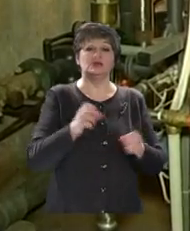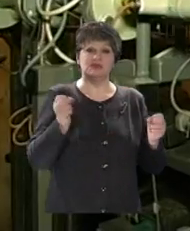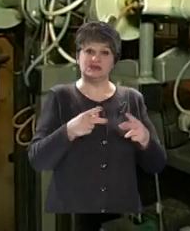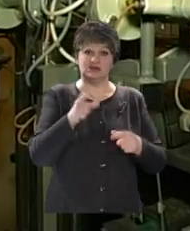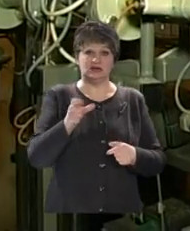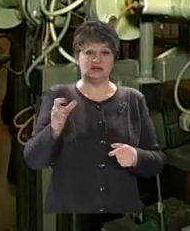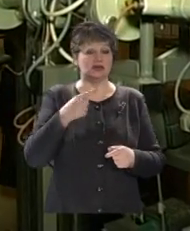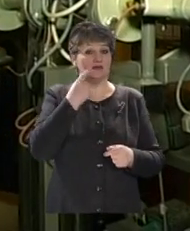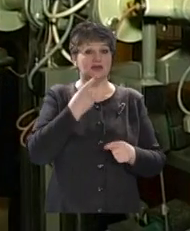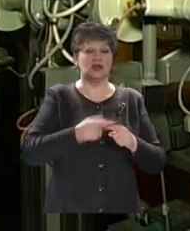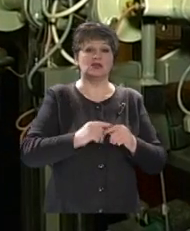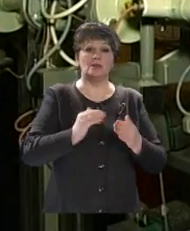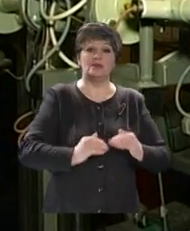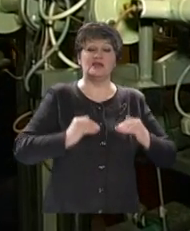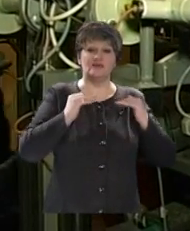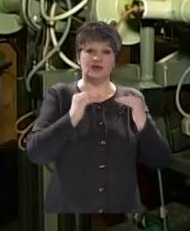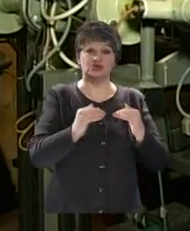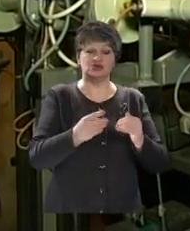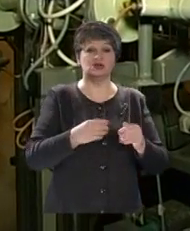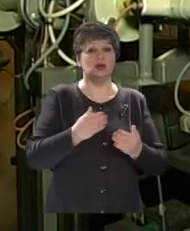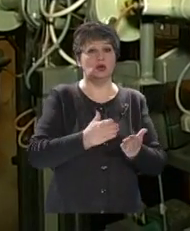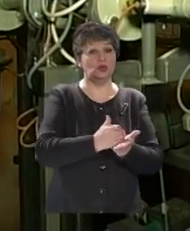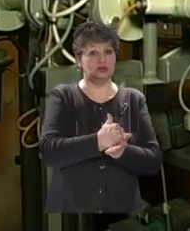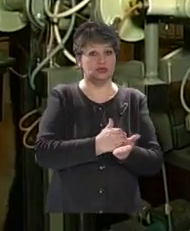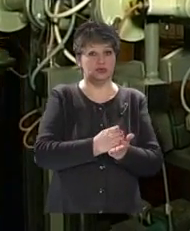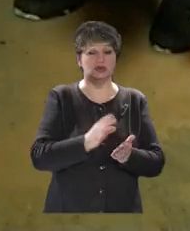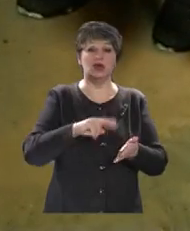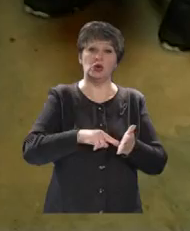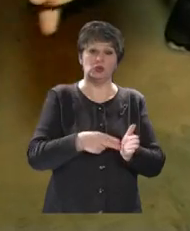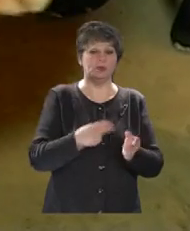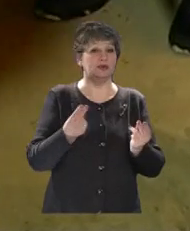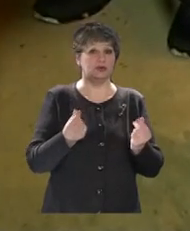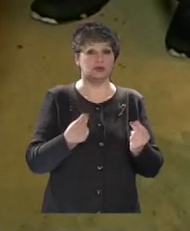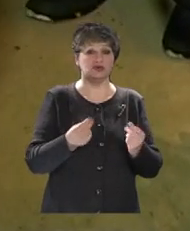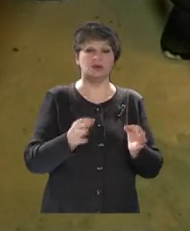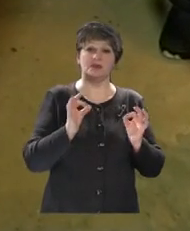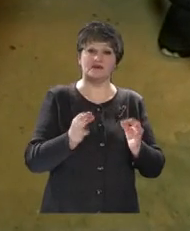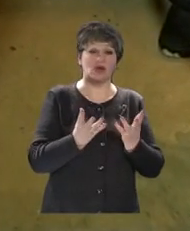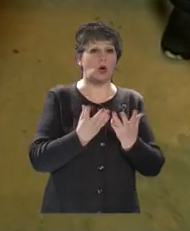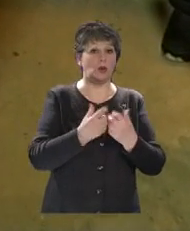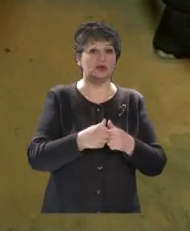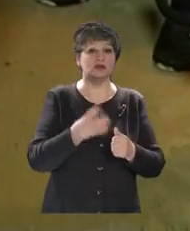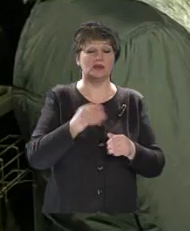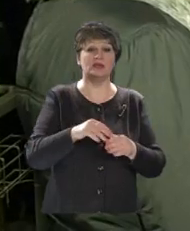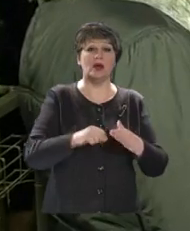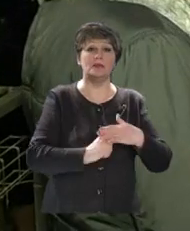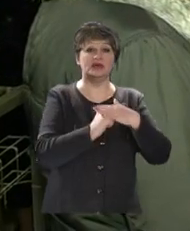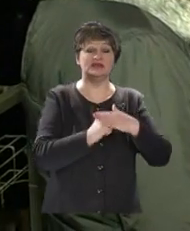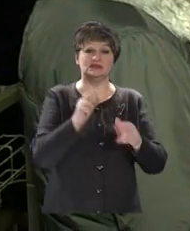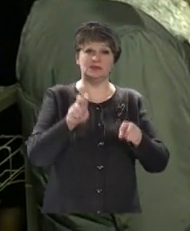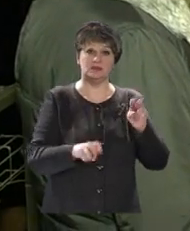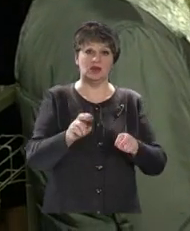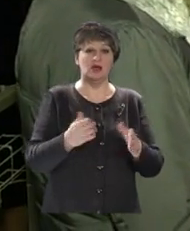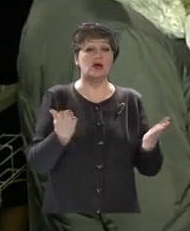Фахівці погоджуються, це підвищило якість надання споживачам послуг. І тепер економить їм гроші. Щоправда, обладнання знаходиться на балансі